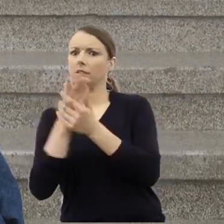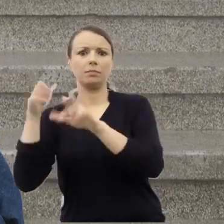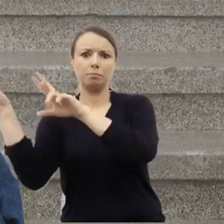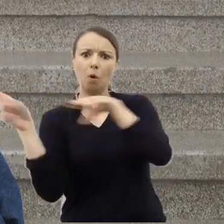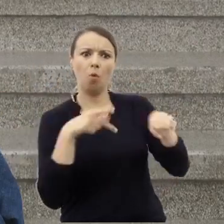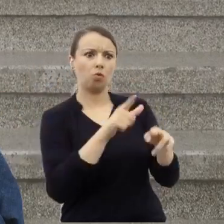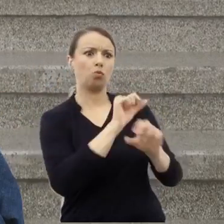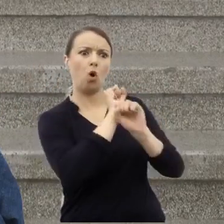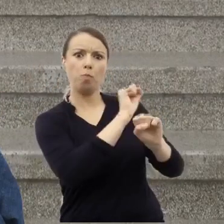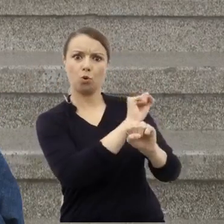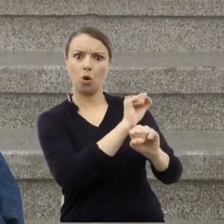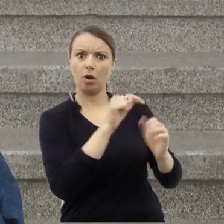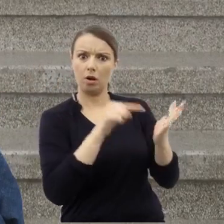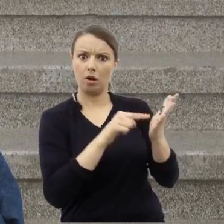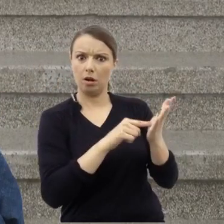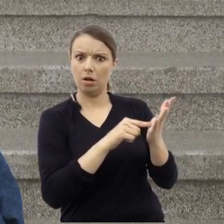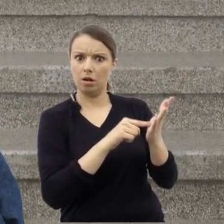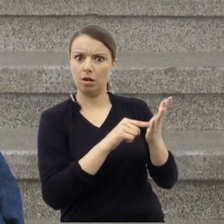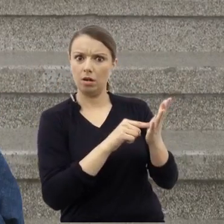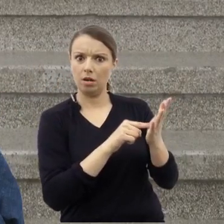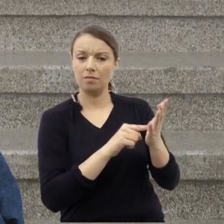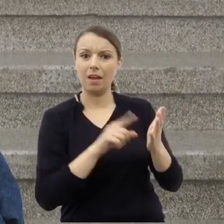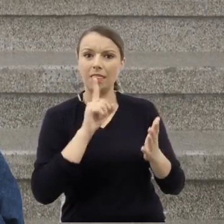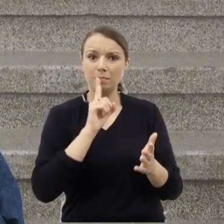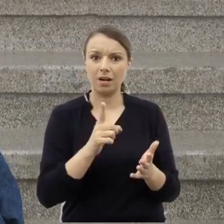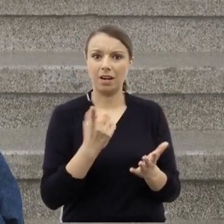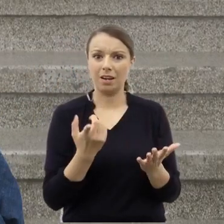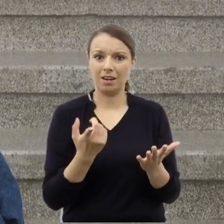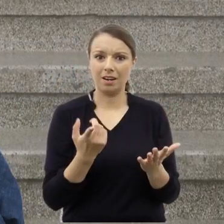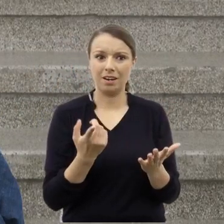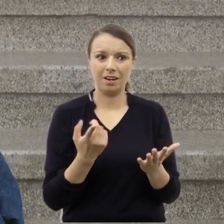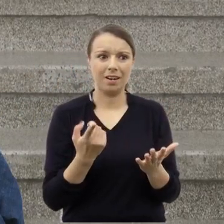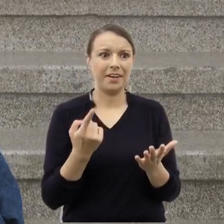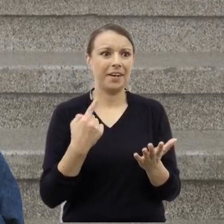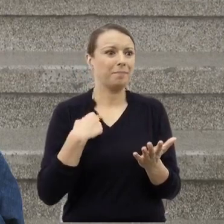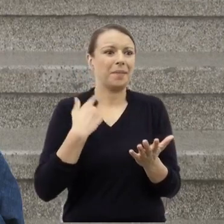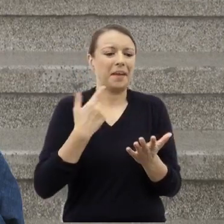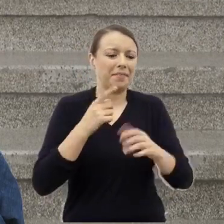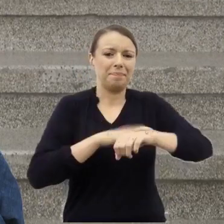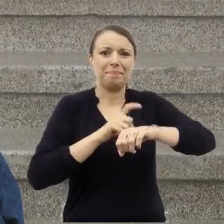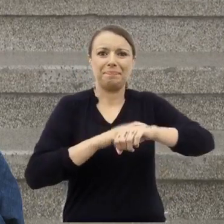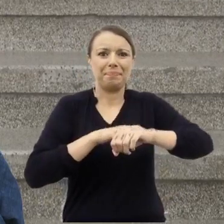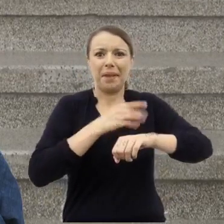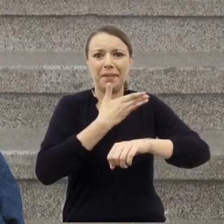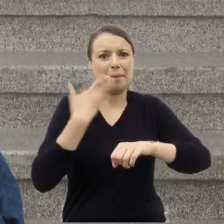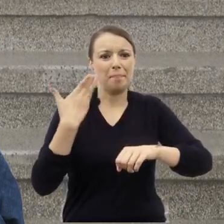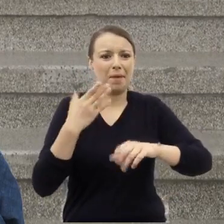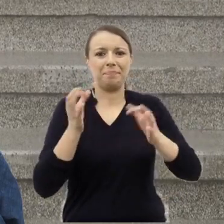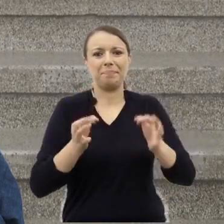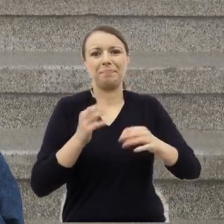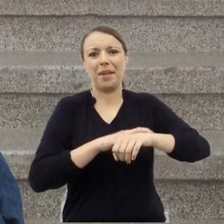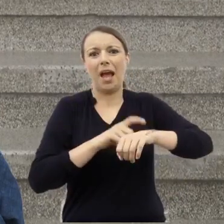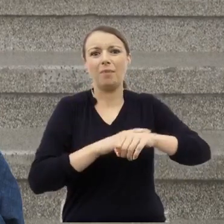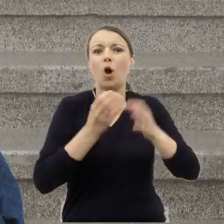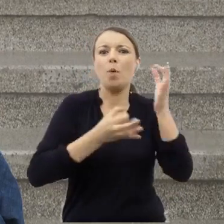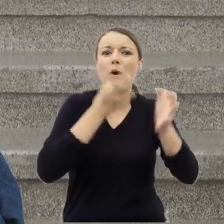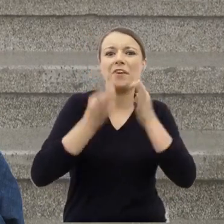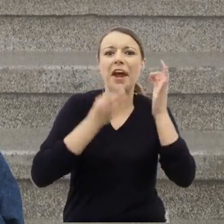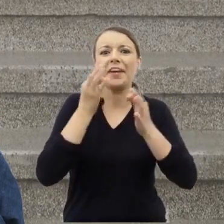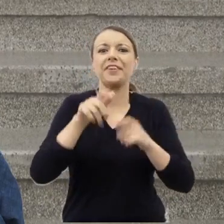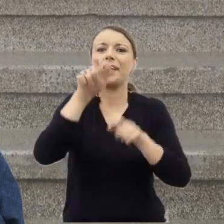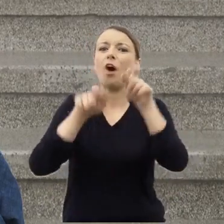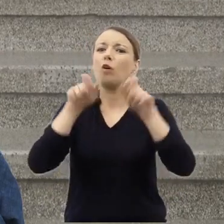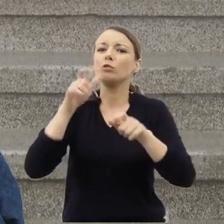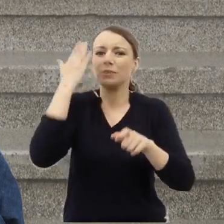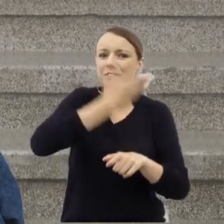Nie mam czasu na to, żeby poświęcić nawet chwili tym portretom i tym twarzom, które są mi bliskie. Wspomnę